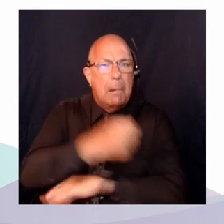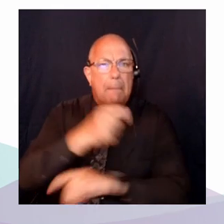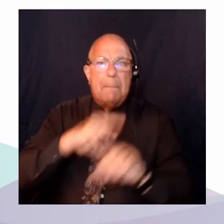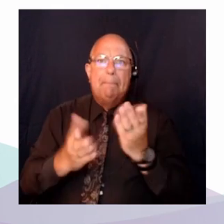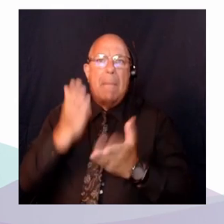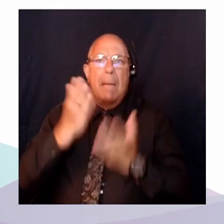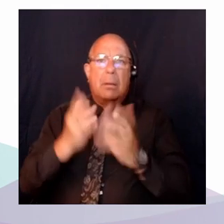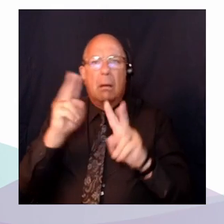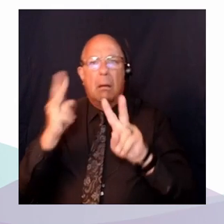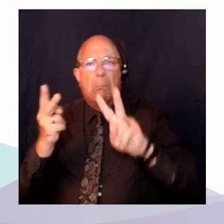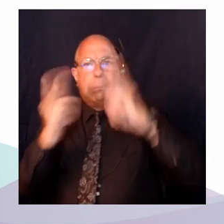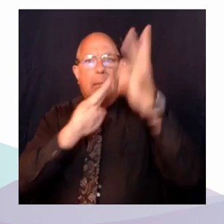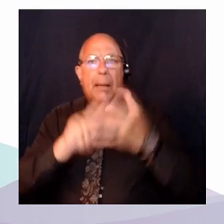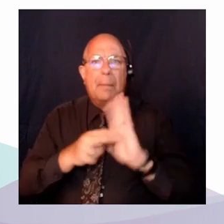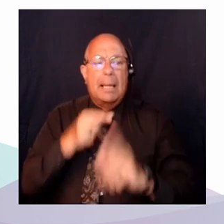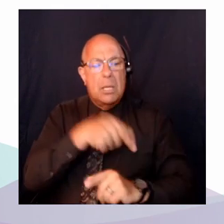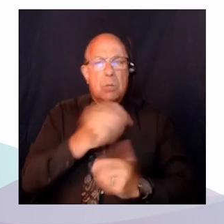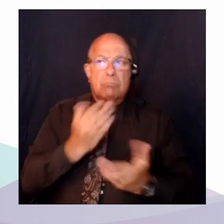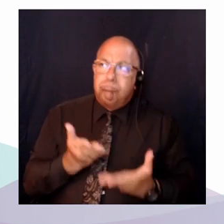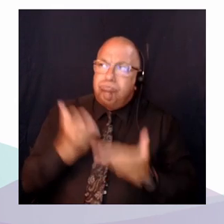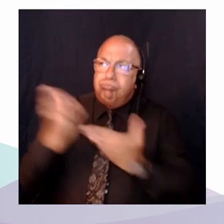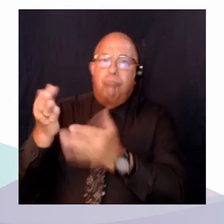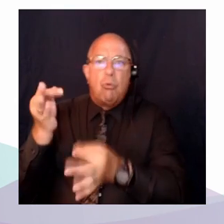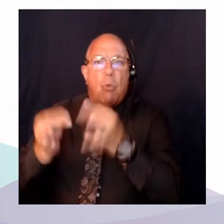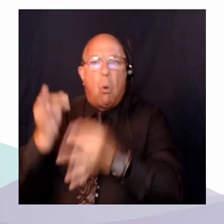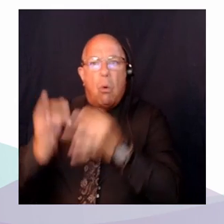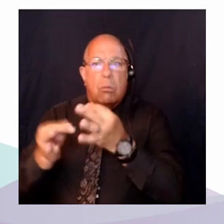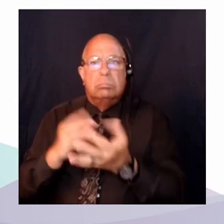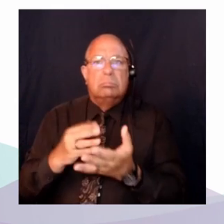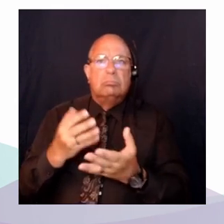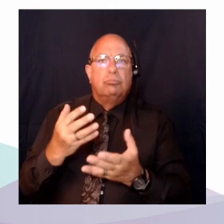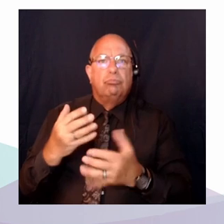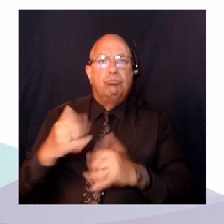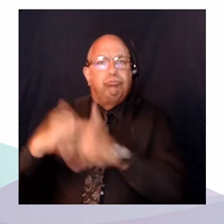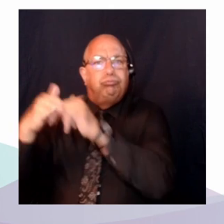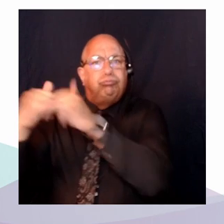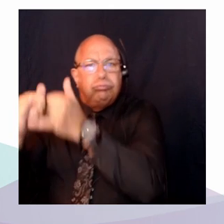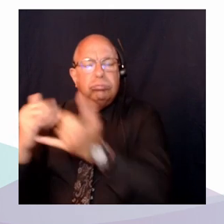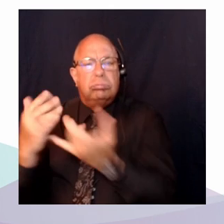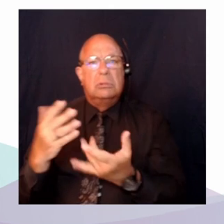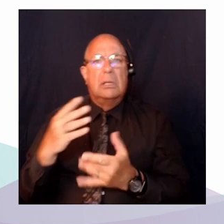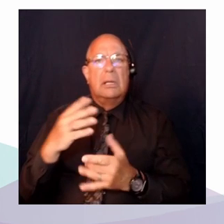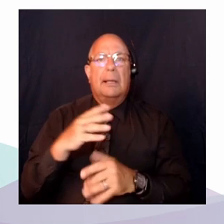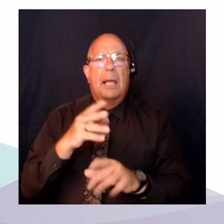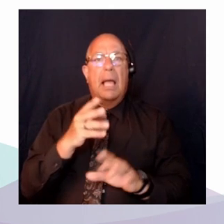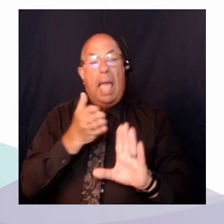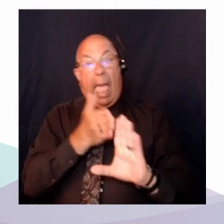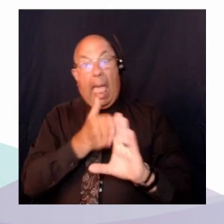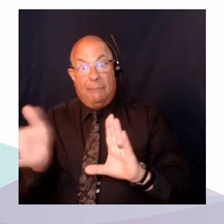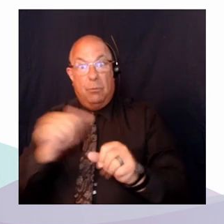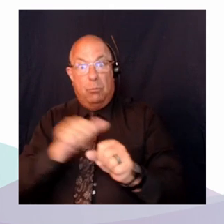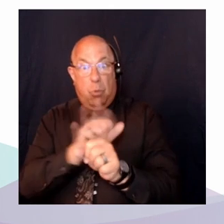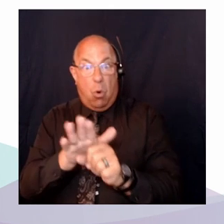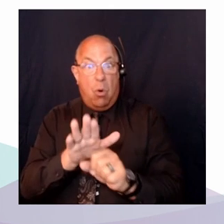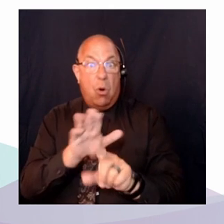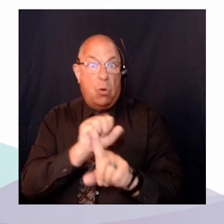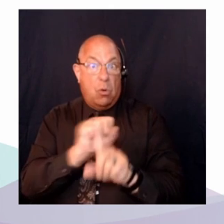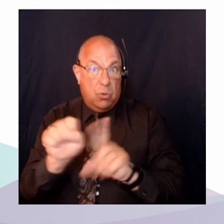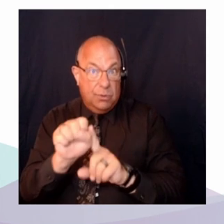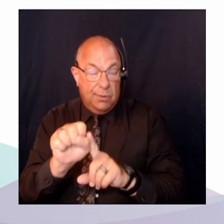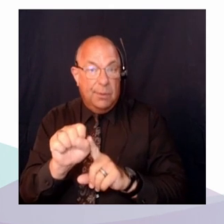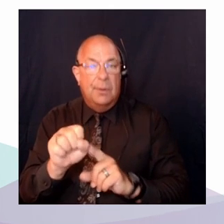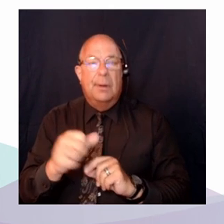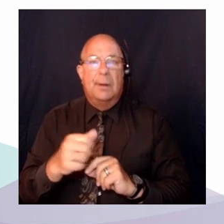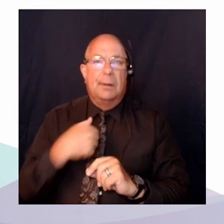la situation post-pandémique, à ma connaissance, il n a pas d'organisme